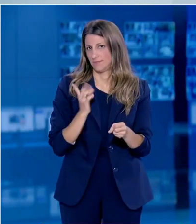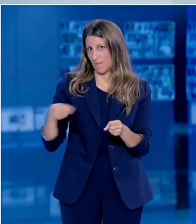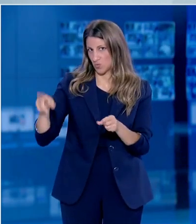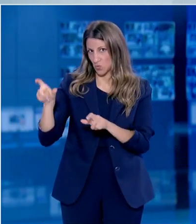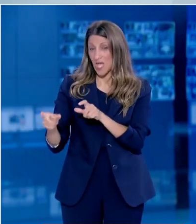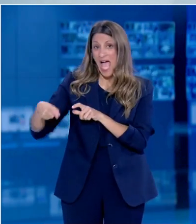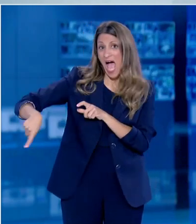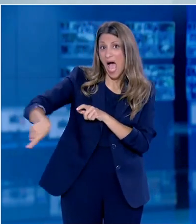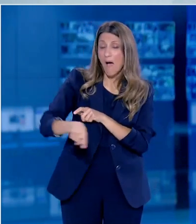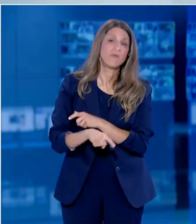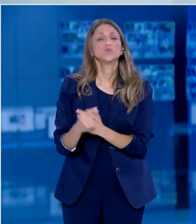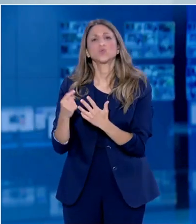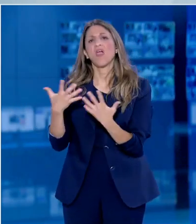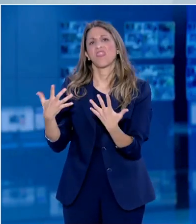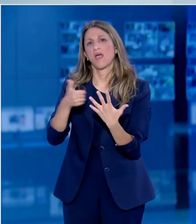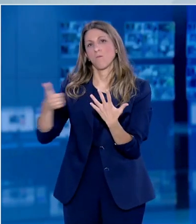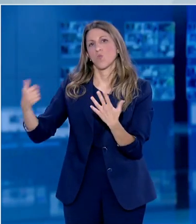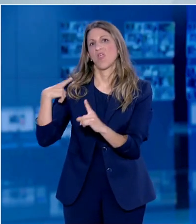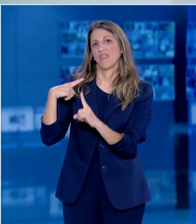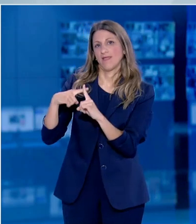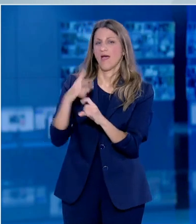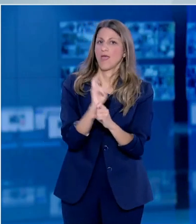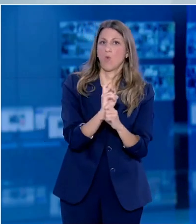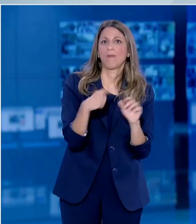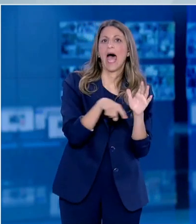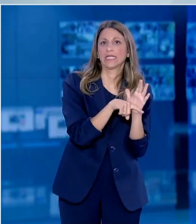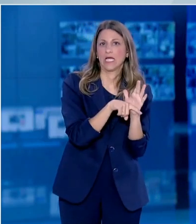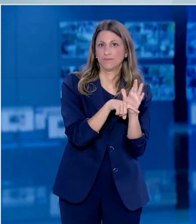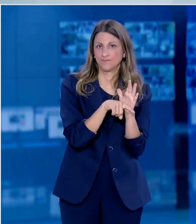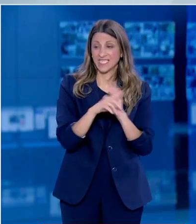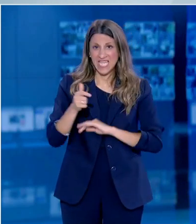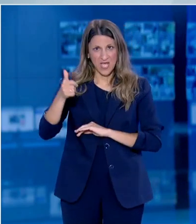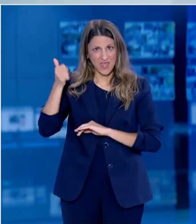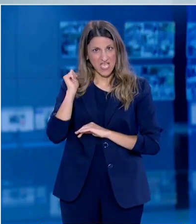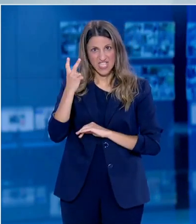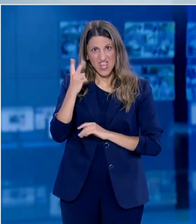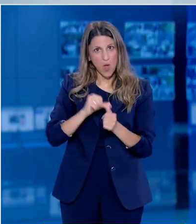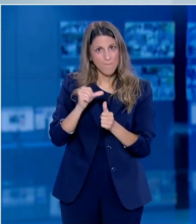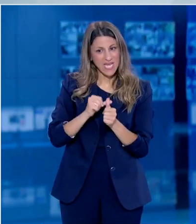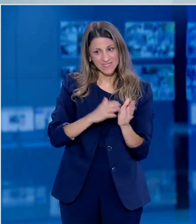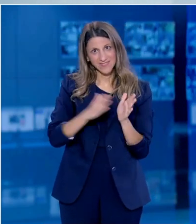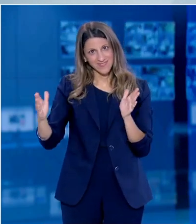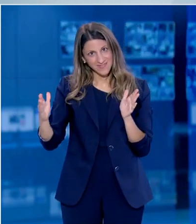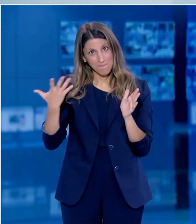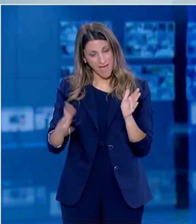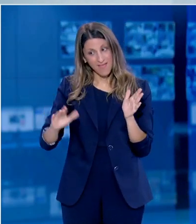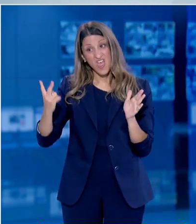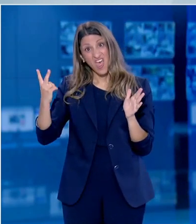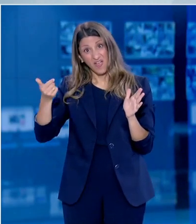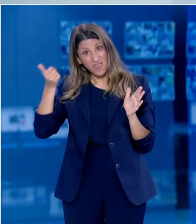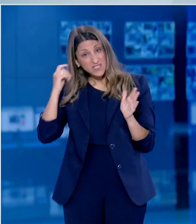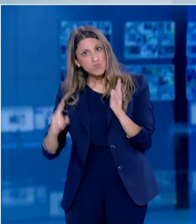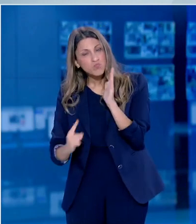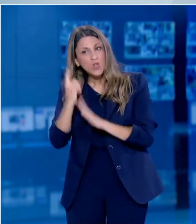μόνο 10 δείγματα ήταν θετικά ενώ τα υπόλοιπα ήταν αντικά. Μάλιστα χτες μετά από δύο μήνες προσγιώθηκε στην Αθήνα η πρώτη πτήση της